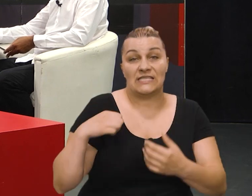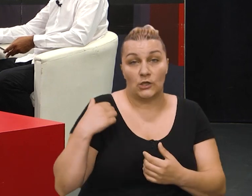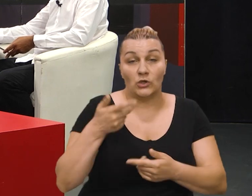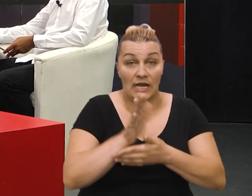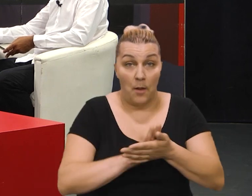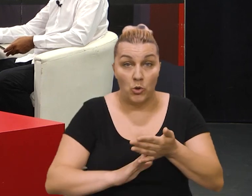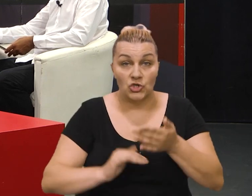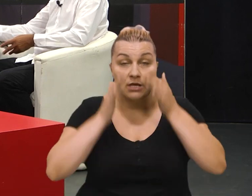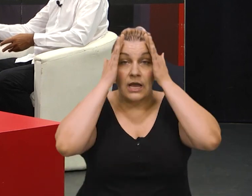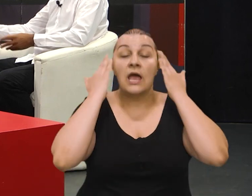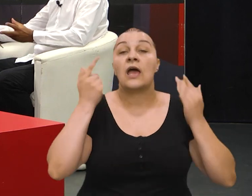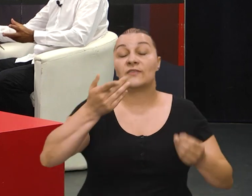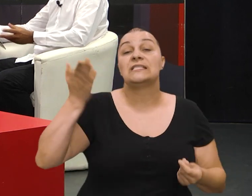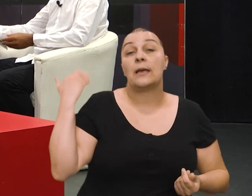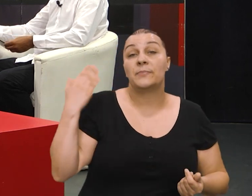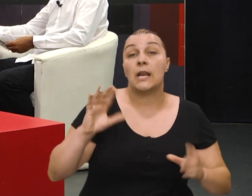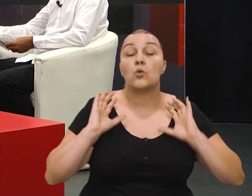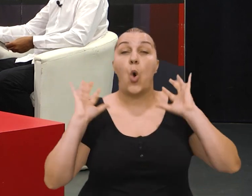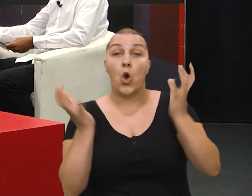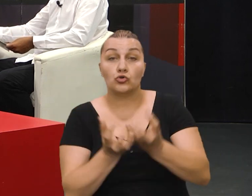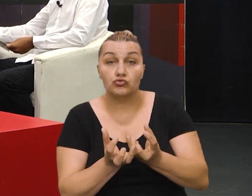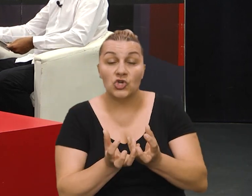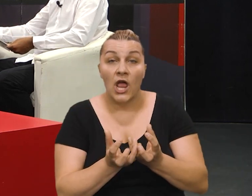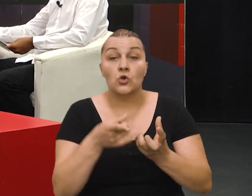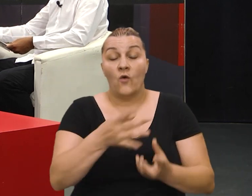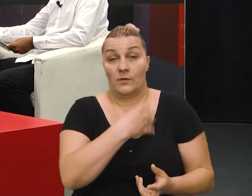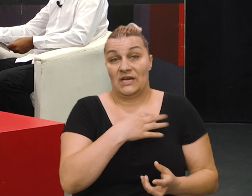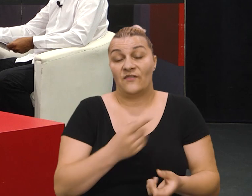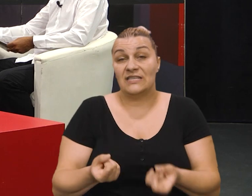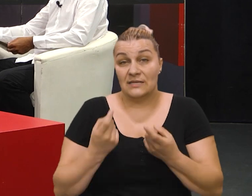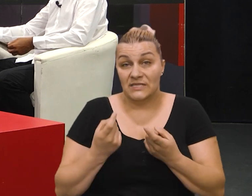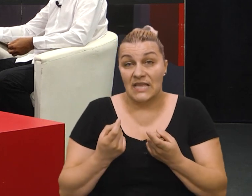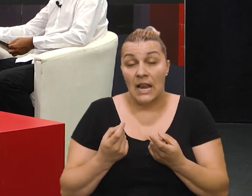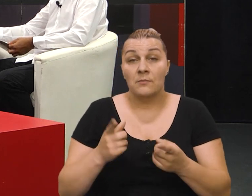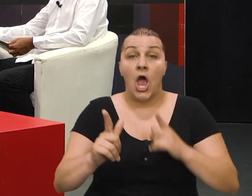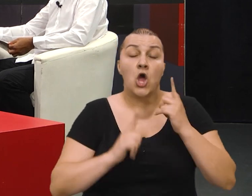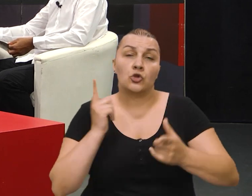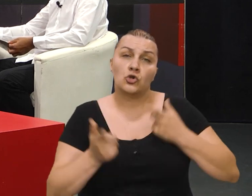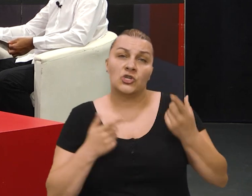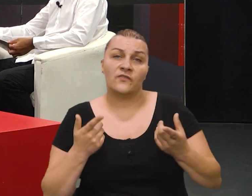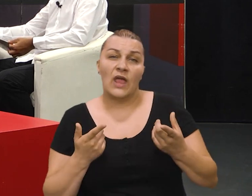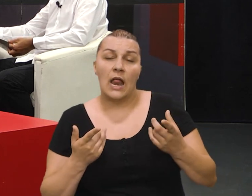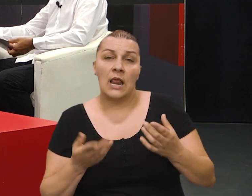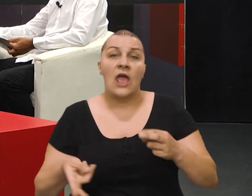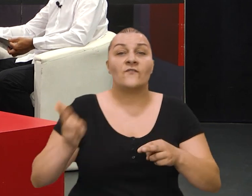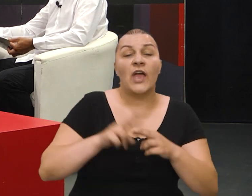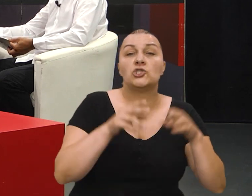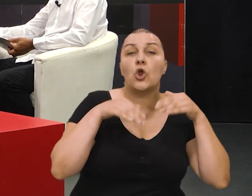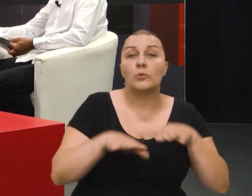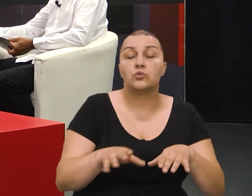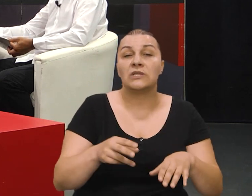godine, na sam početak. Bili ste i jeste uvijek u okruženju. U tim Hrvatskim sjelima su živjeli pretežito